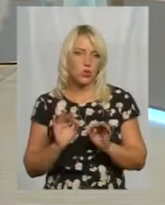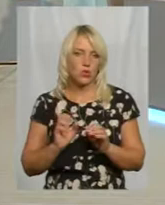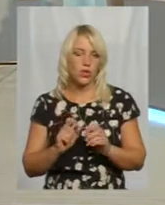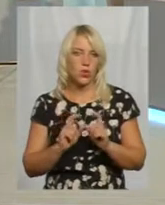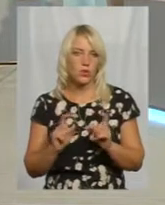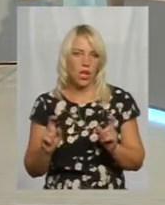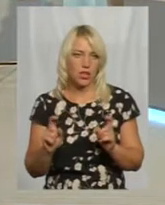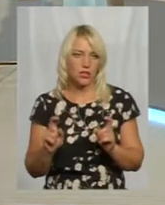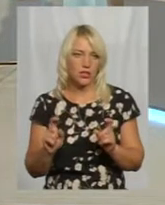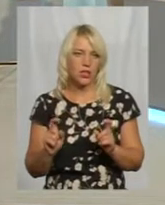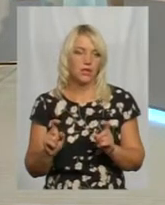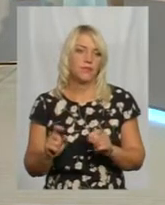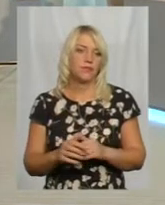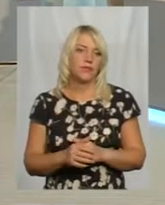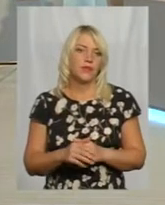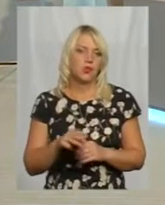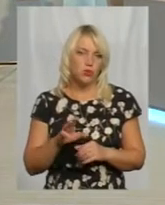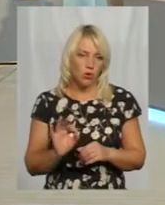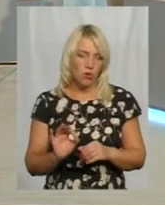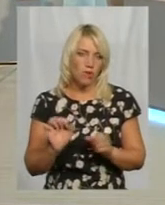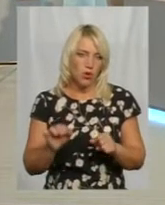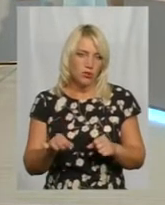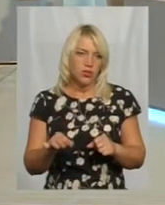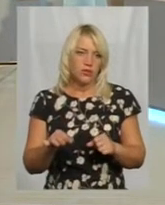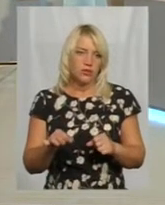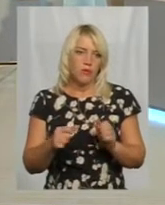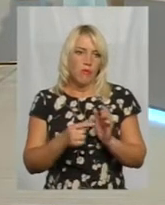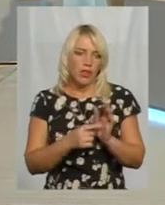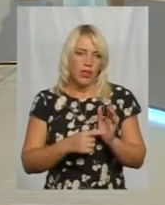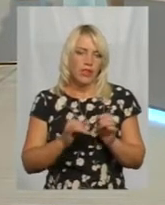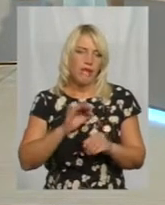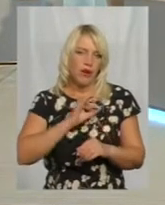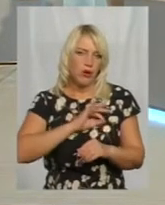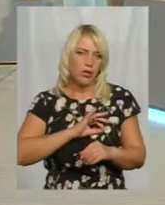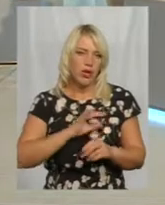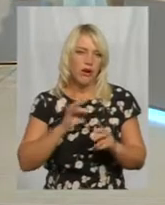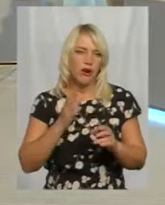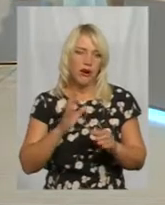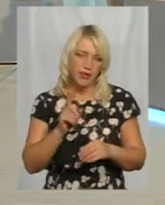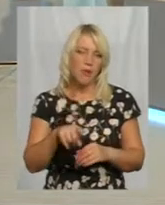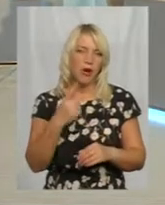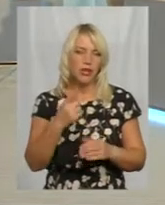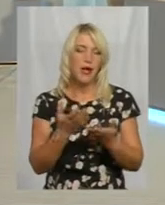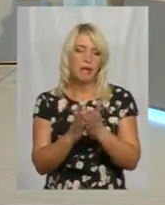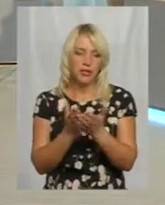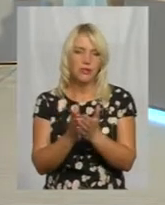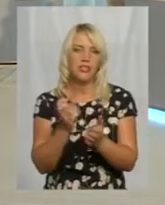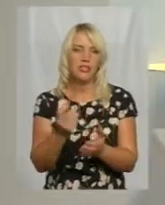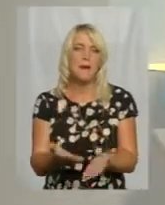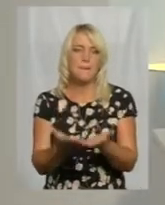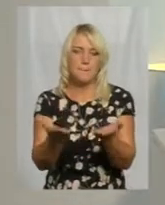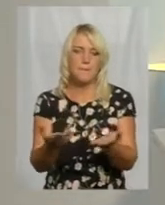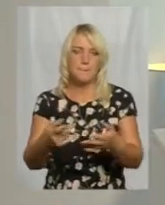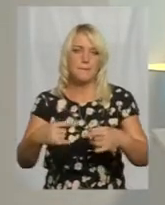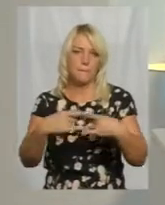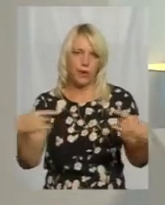закладі певного автора, то можна поділитися і використати хоча б один підручник на парту. Які